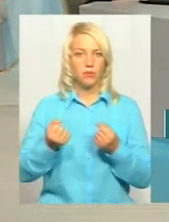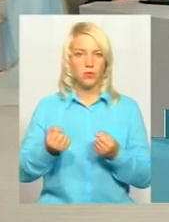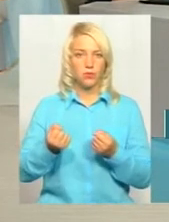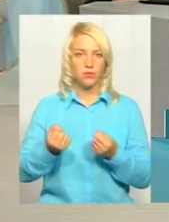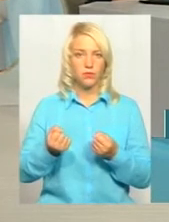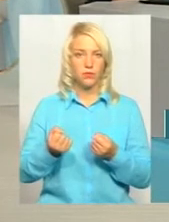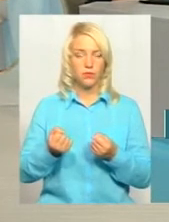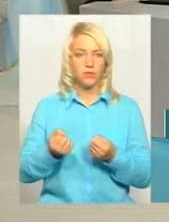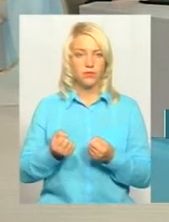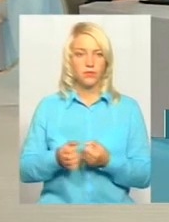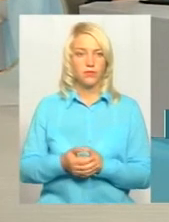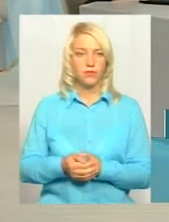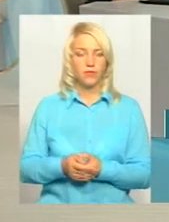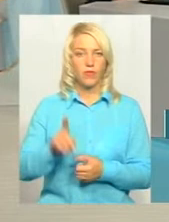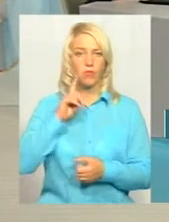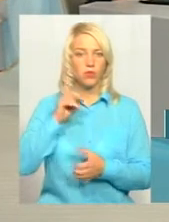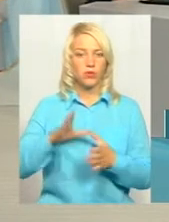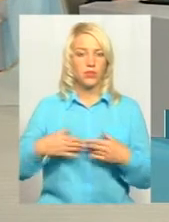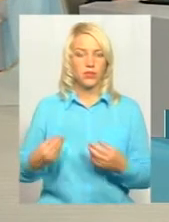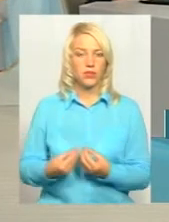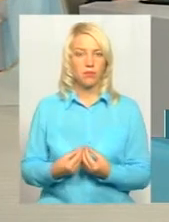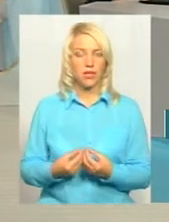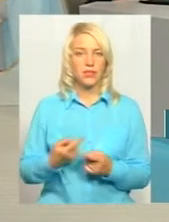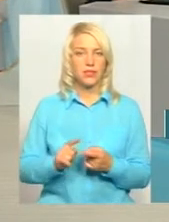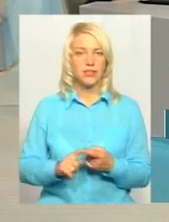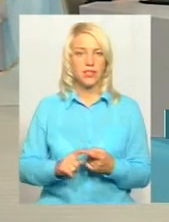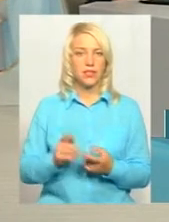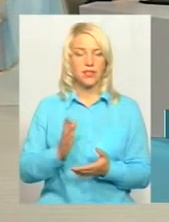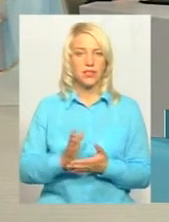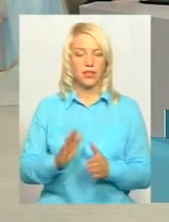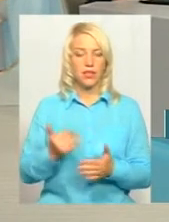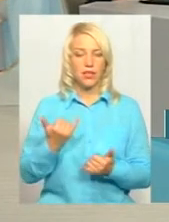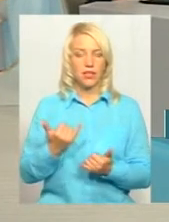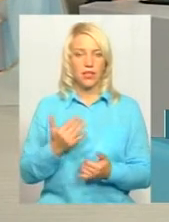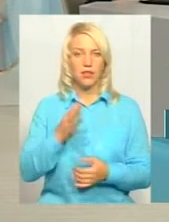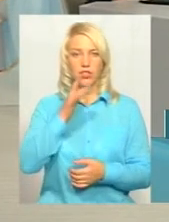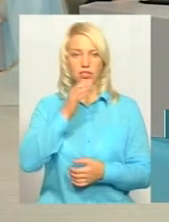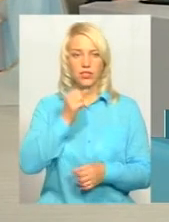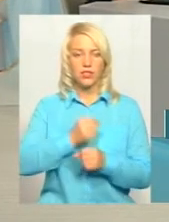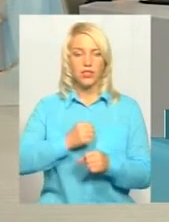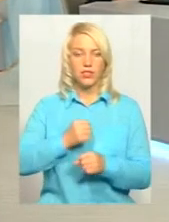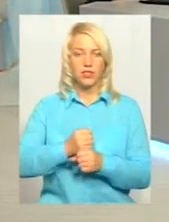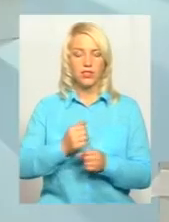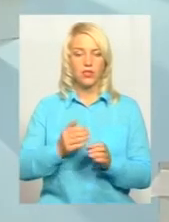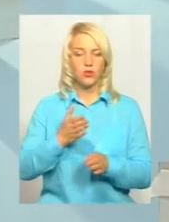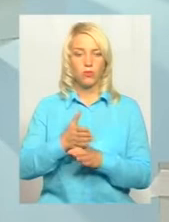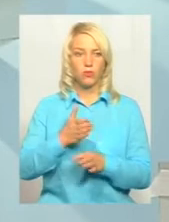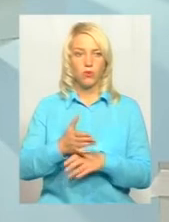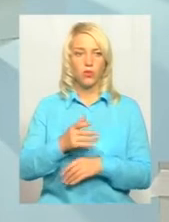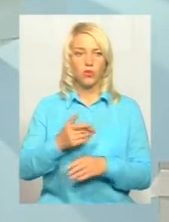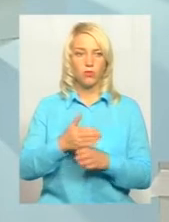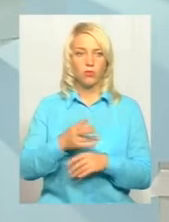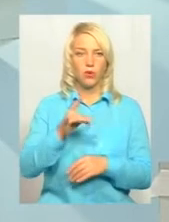молодих сімей. Це є, на даний час діють ряд допомог, це, зокрема,